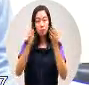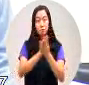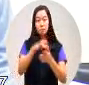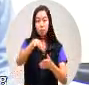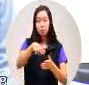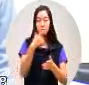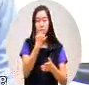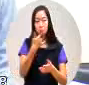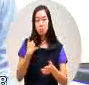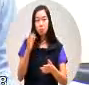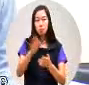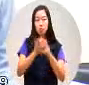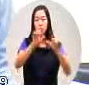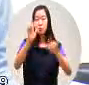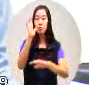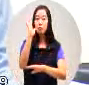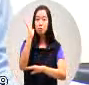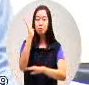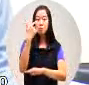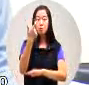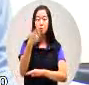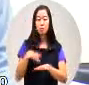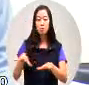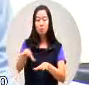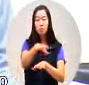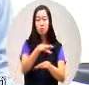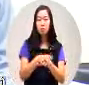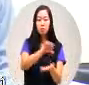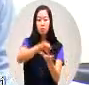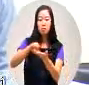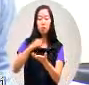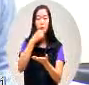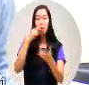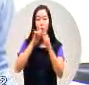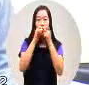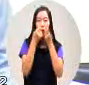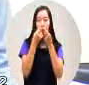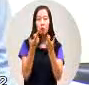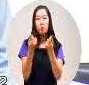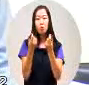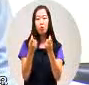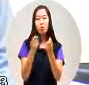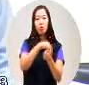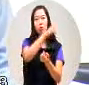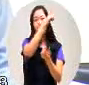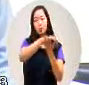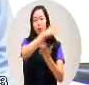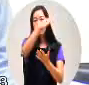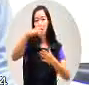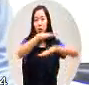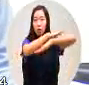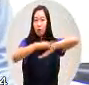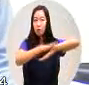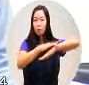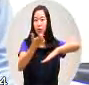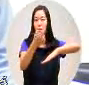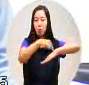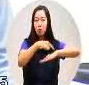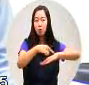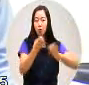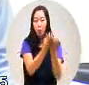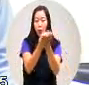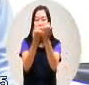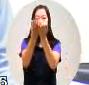可能将来大树啊或其他地区啊种立资啊哦那个也是三坡地那么将来也会出现状况